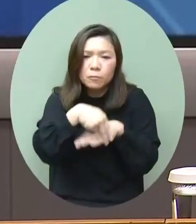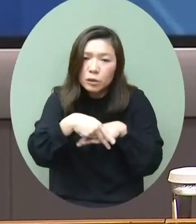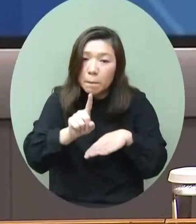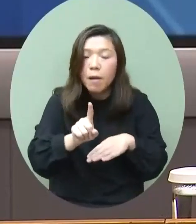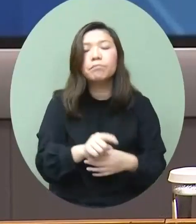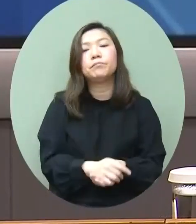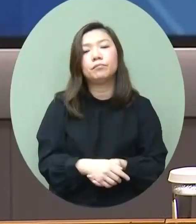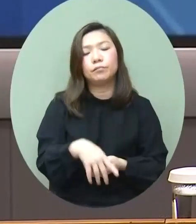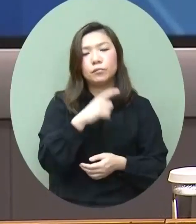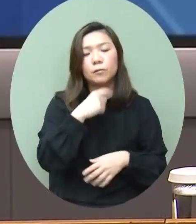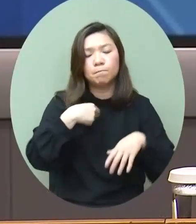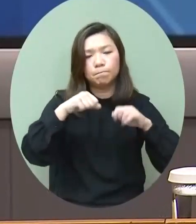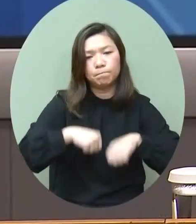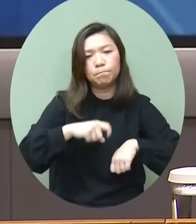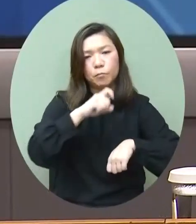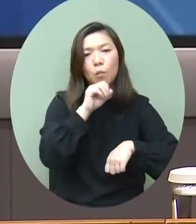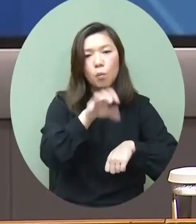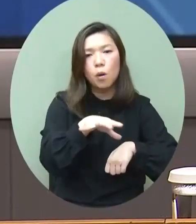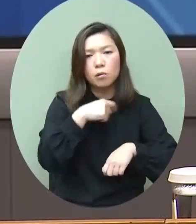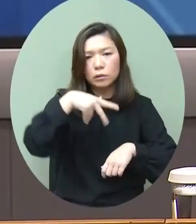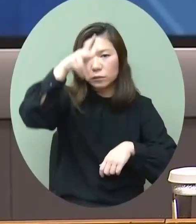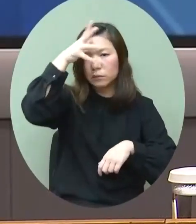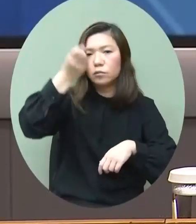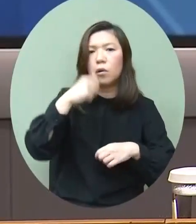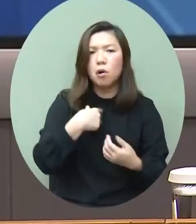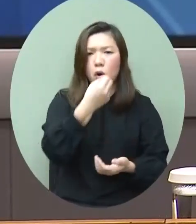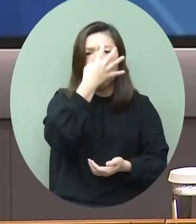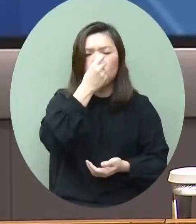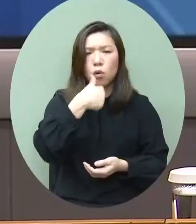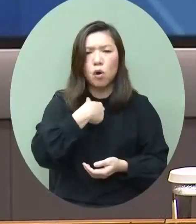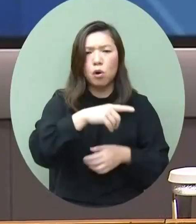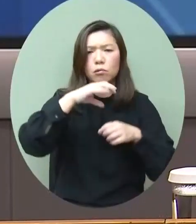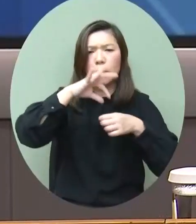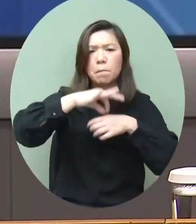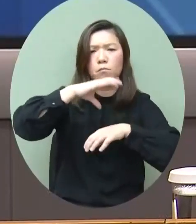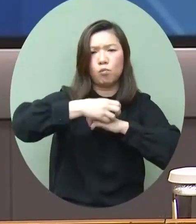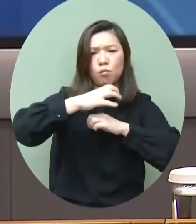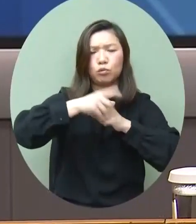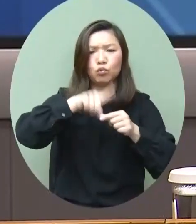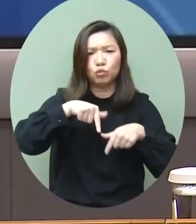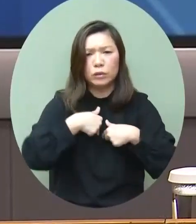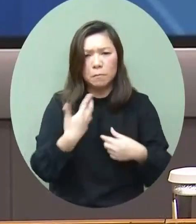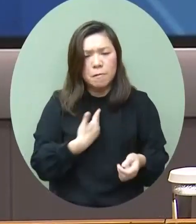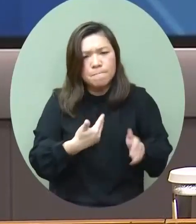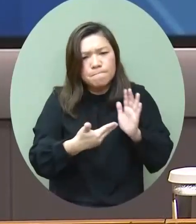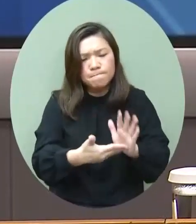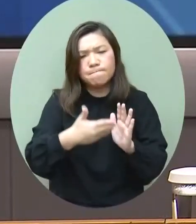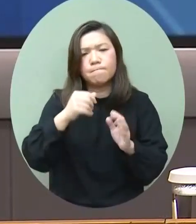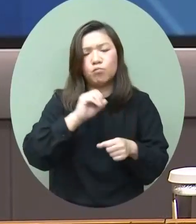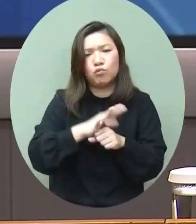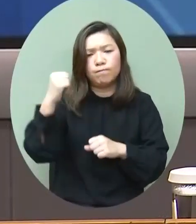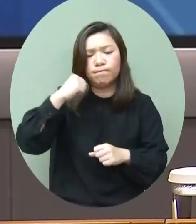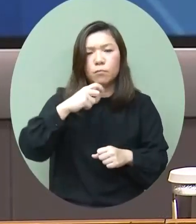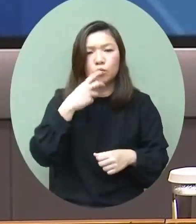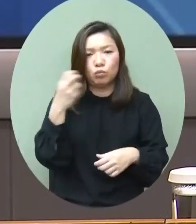特別要強調的正如剛才行政策局所講的我們香港作為國際金融中心在我們奮力抗疫的同時將會